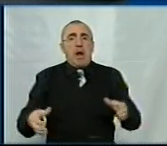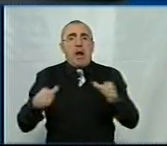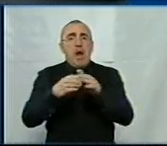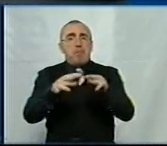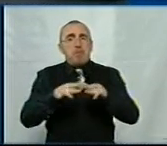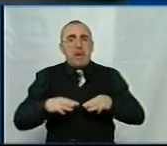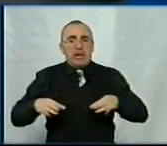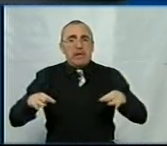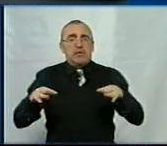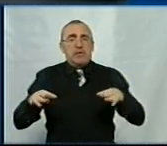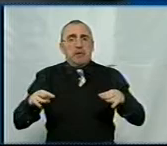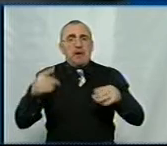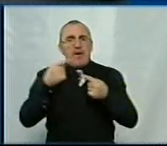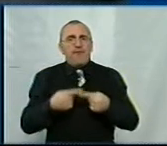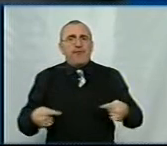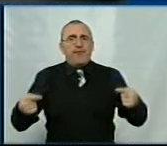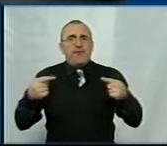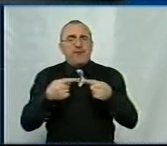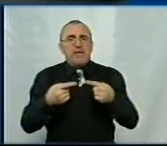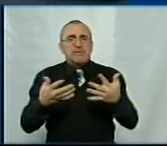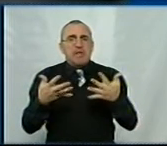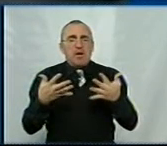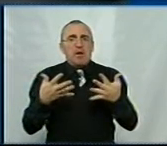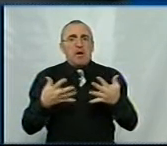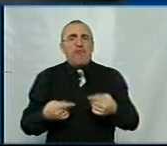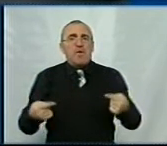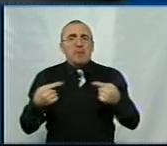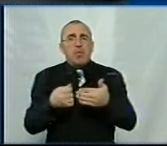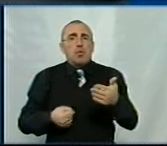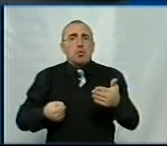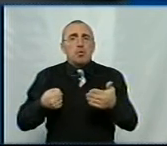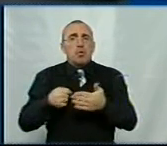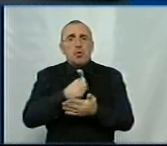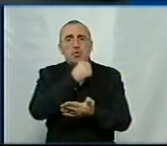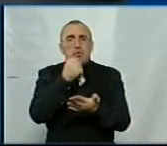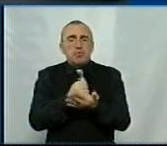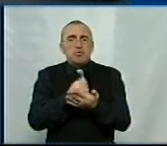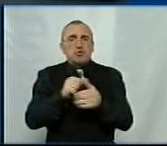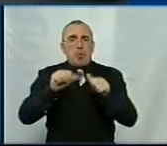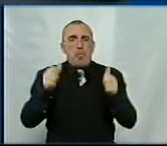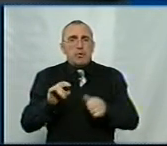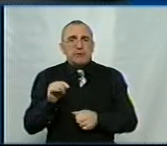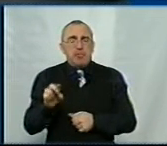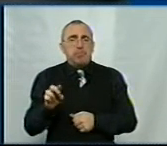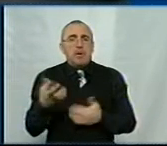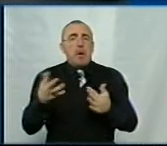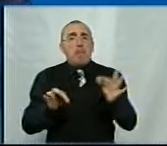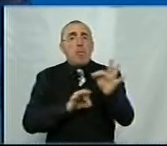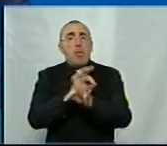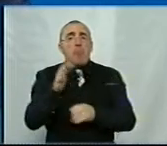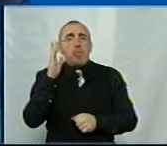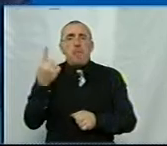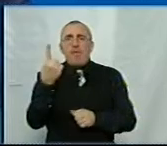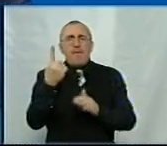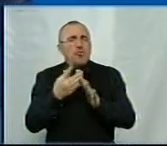міністрів і визначається у відповідно затверджений спосіб, які проєкти будуть